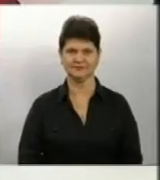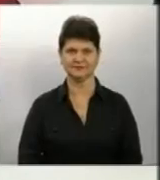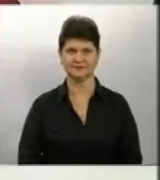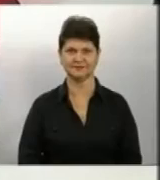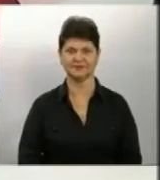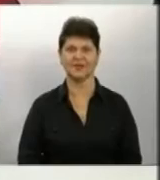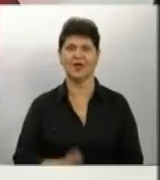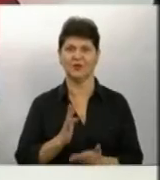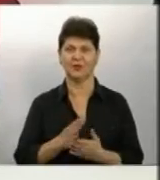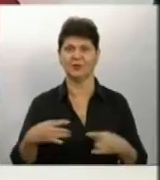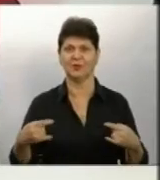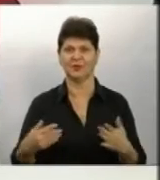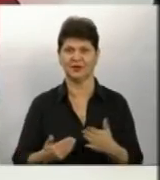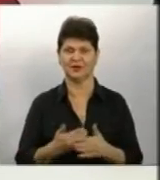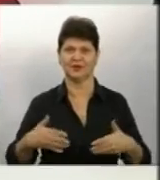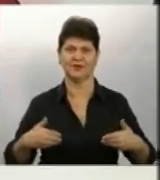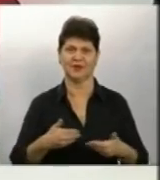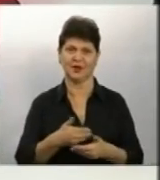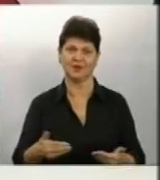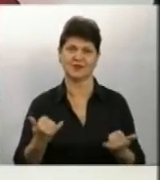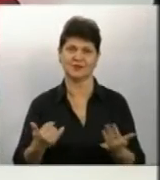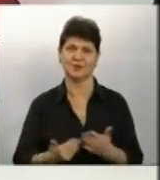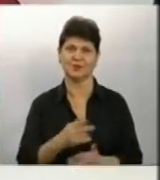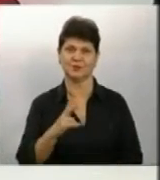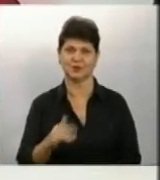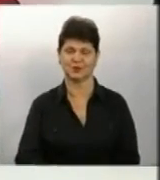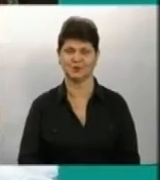В прямому ефірі новини, вітаю вас сьогодні у випуску